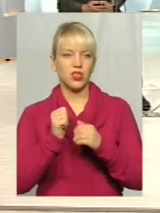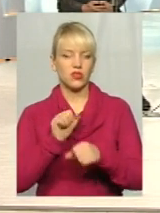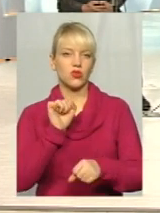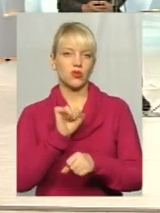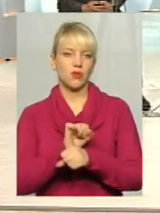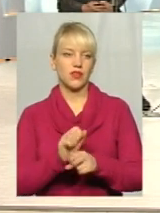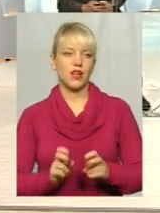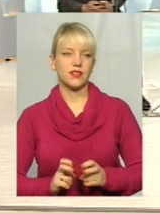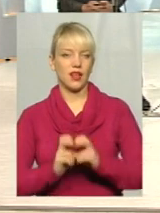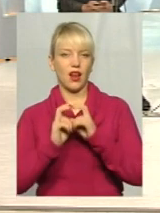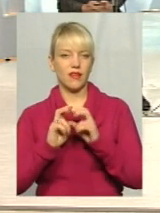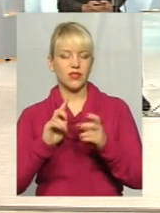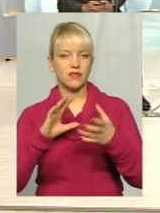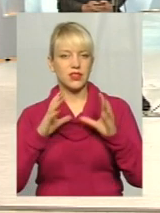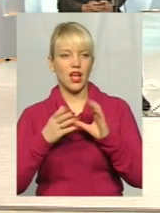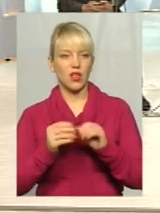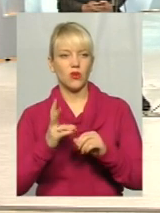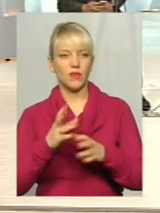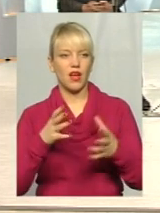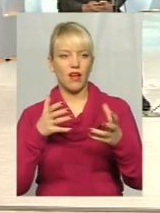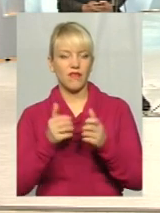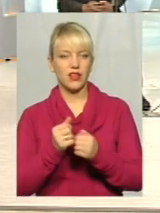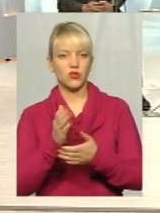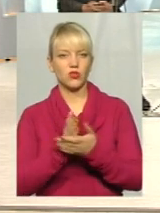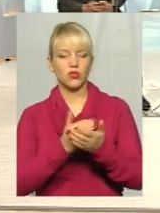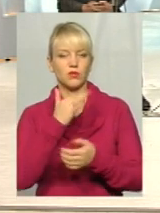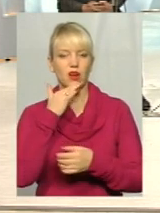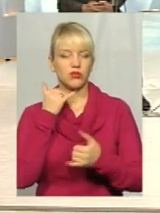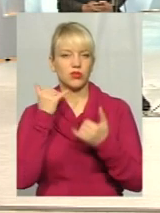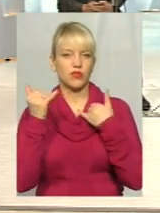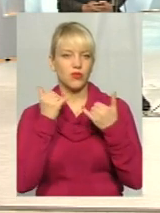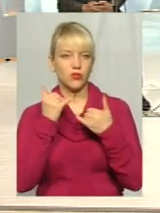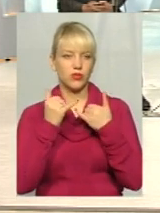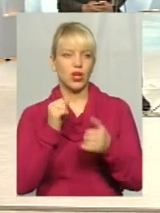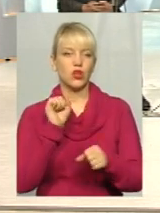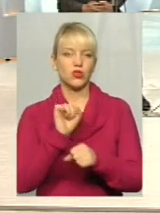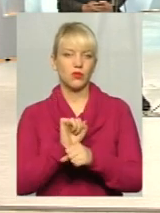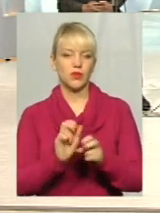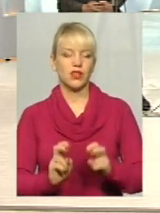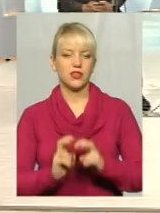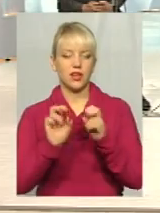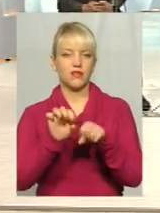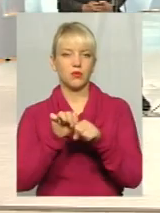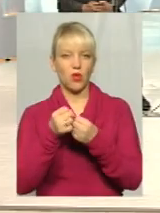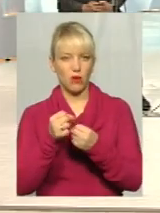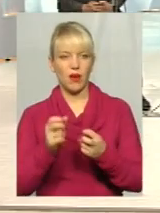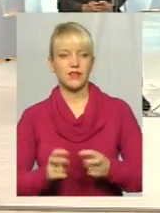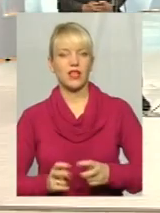загалом на аварійну службу неодноразово телефонують люди, зупиняється ліфт, поламався ліфт.